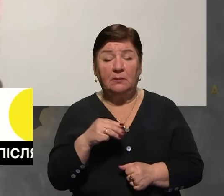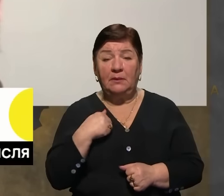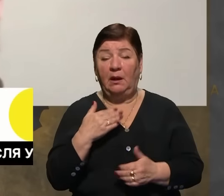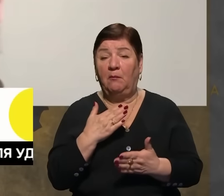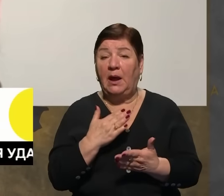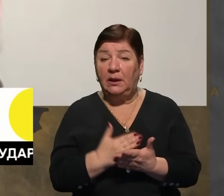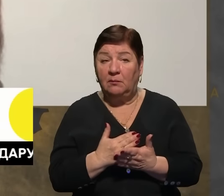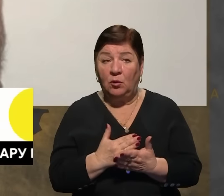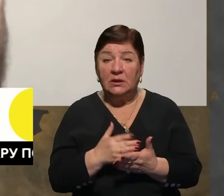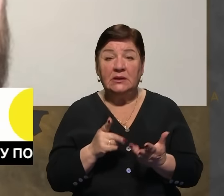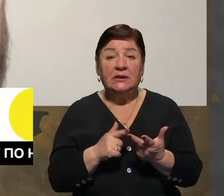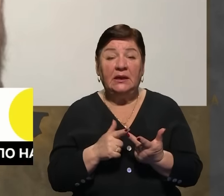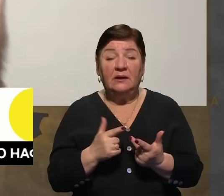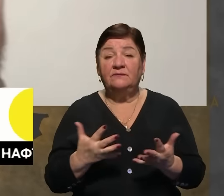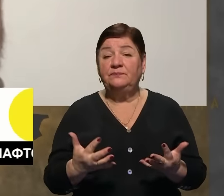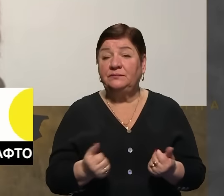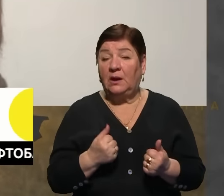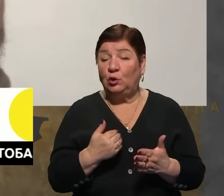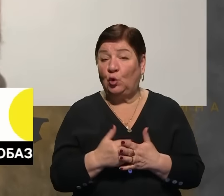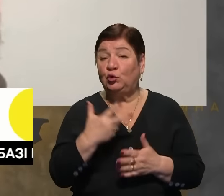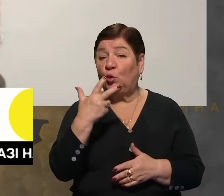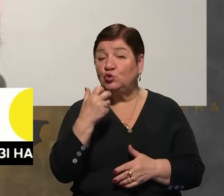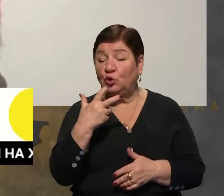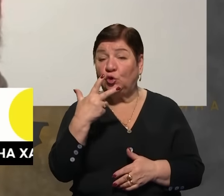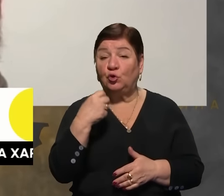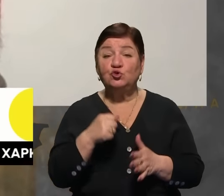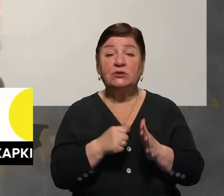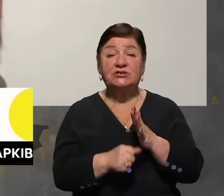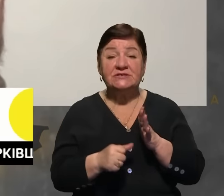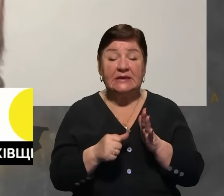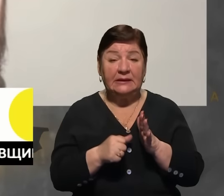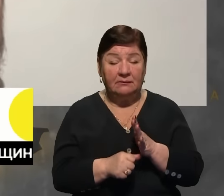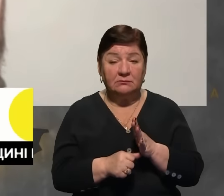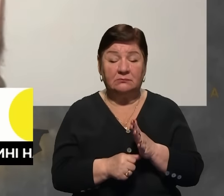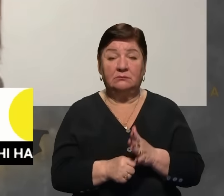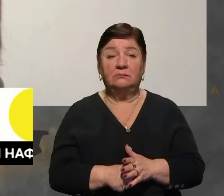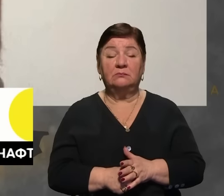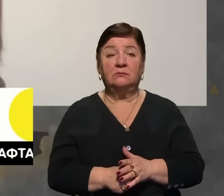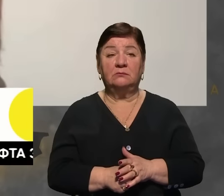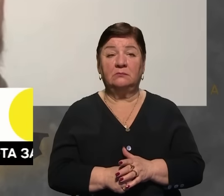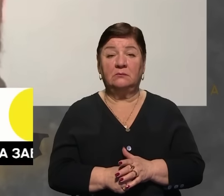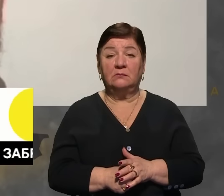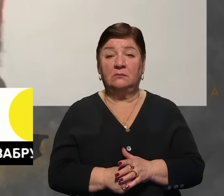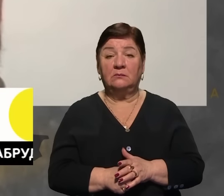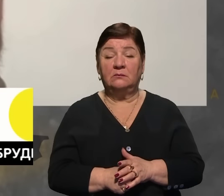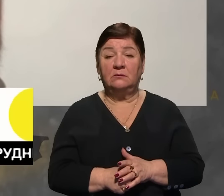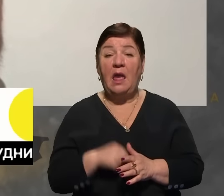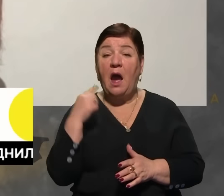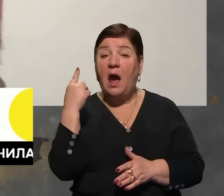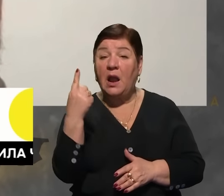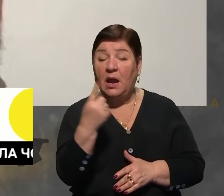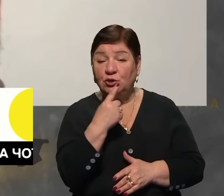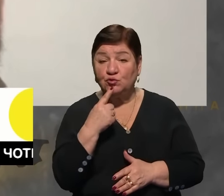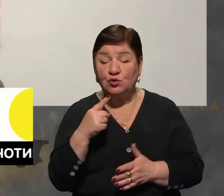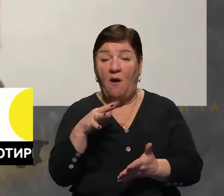до деяких ділянках до 300-360 радіус ураження